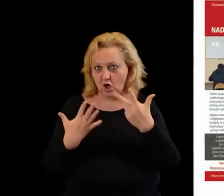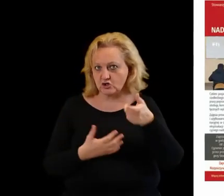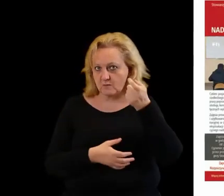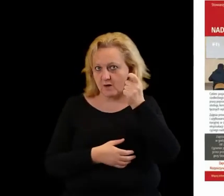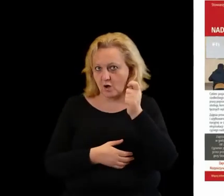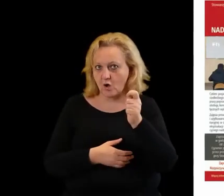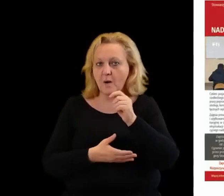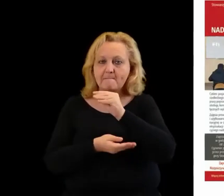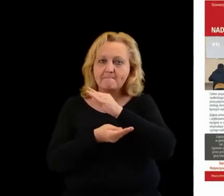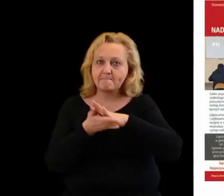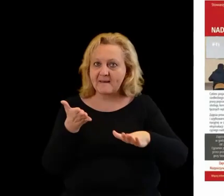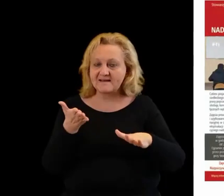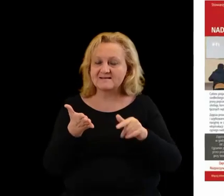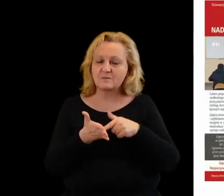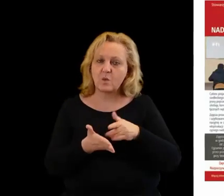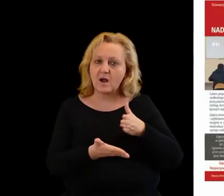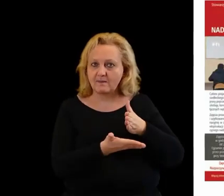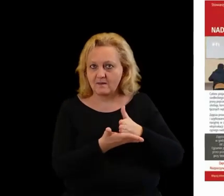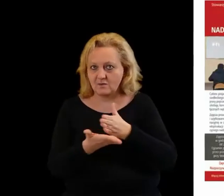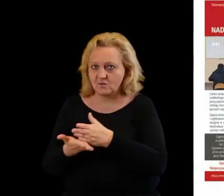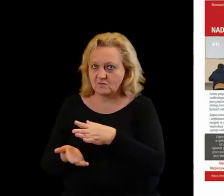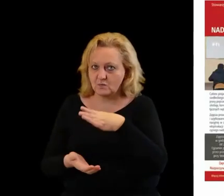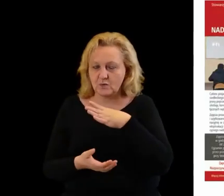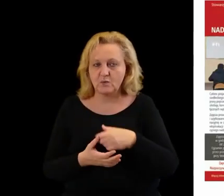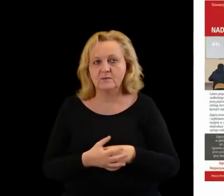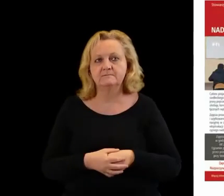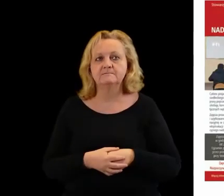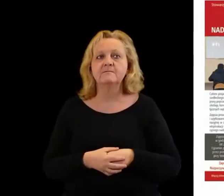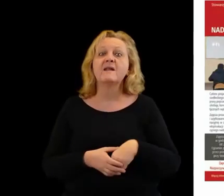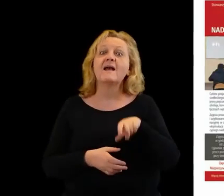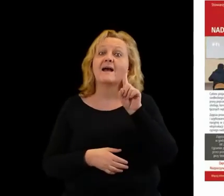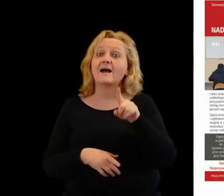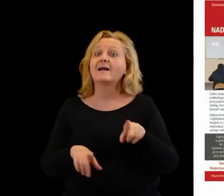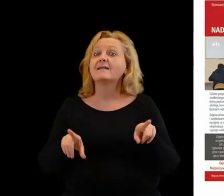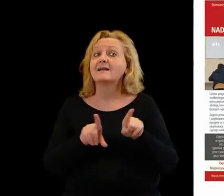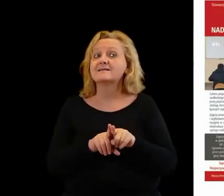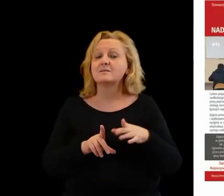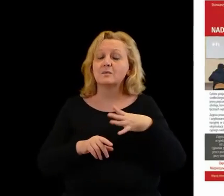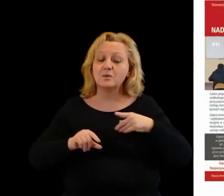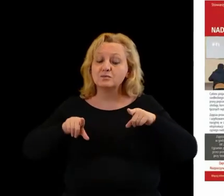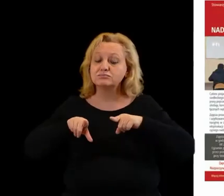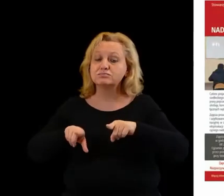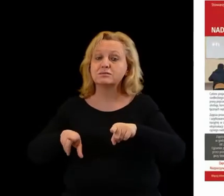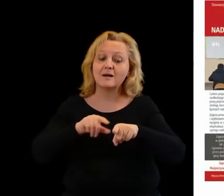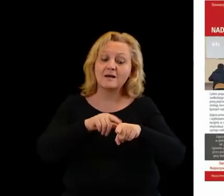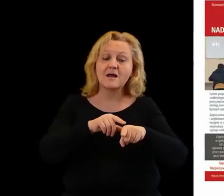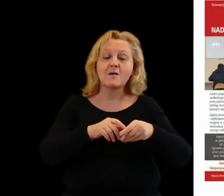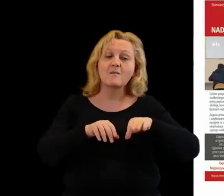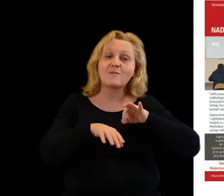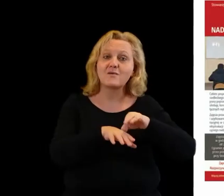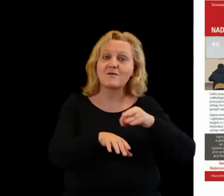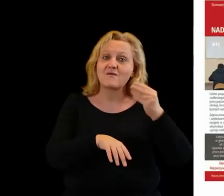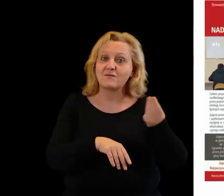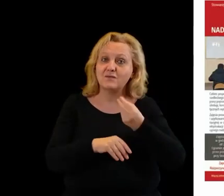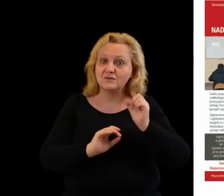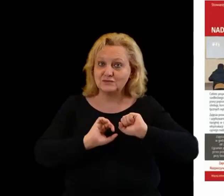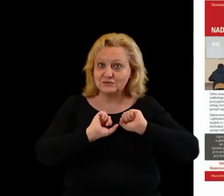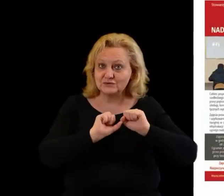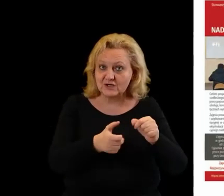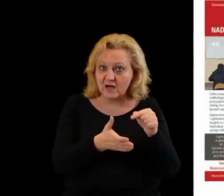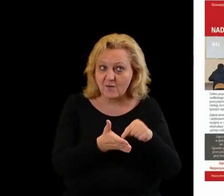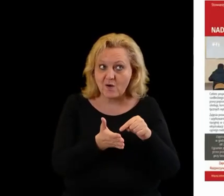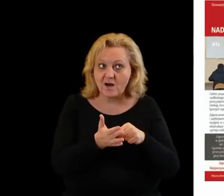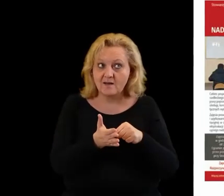bezpłatnego doradztwa. Ale równocześnie prowadziliśmy też takie działania,